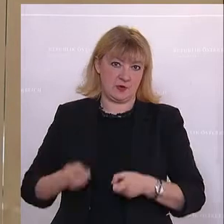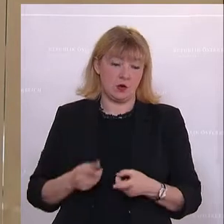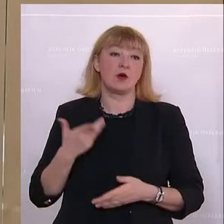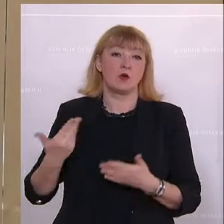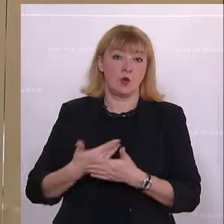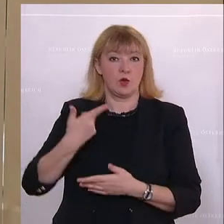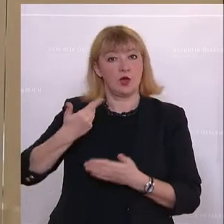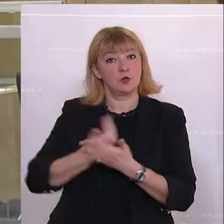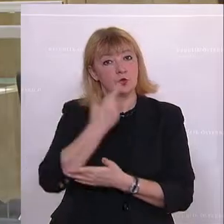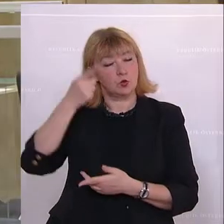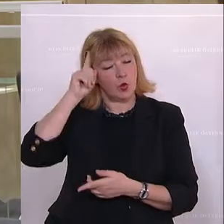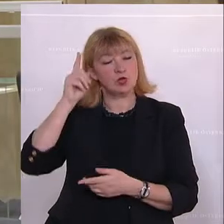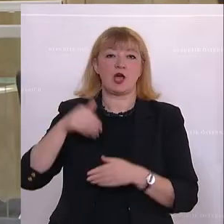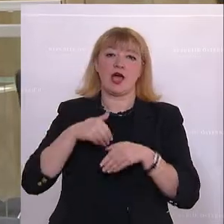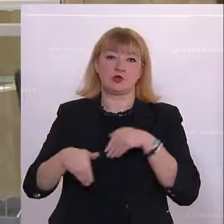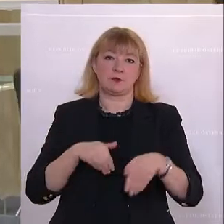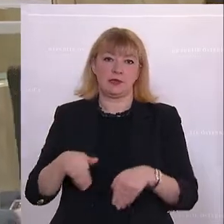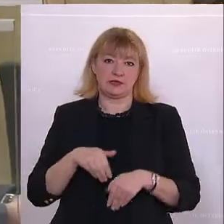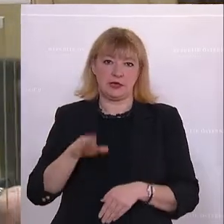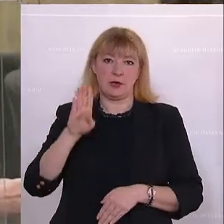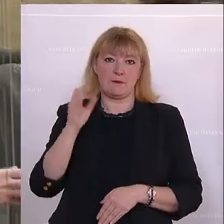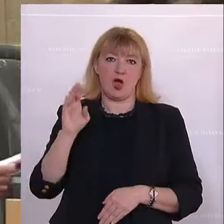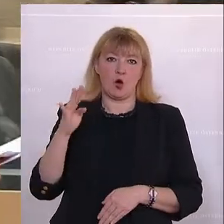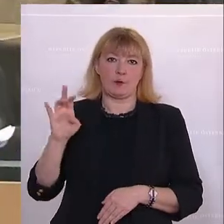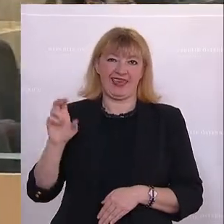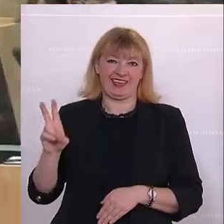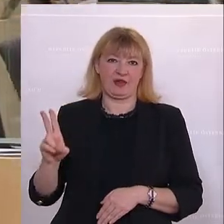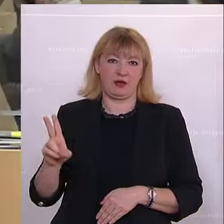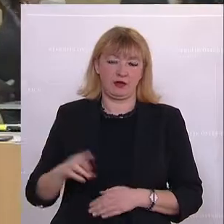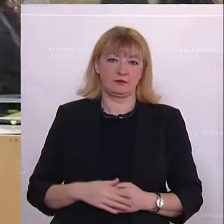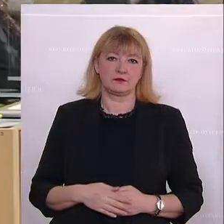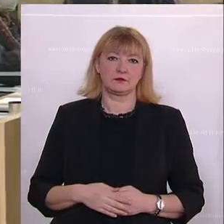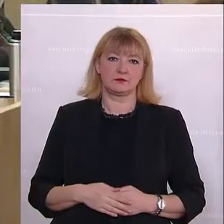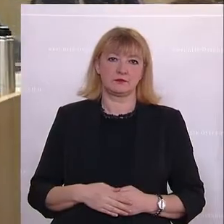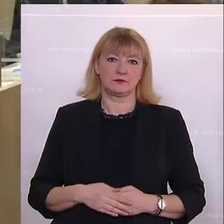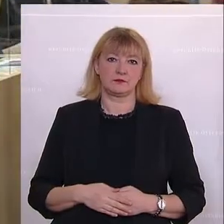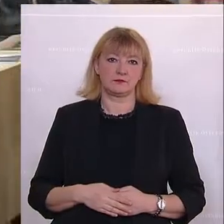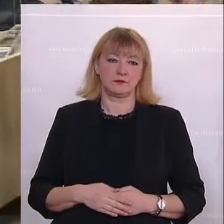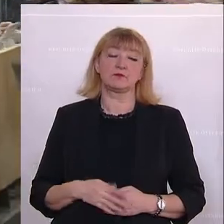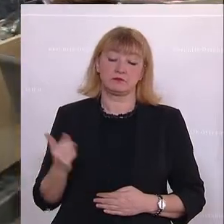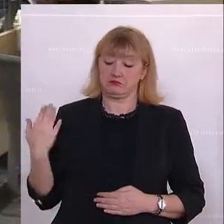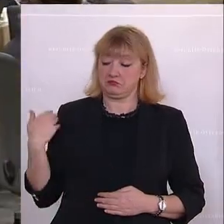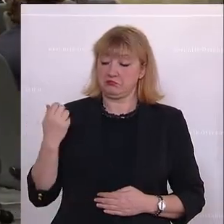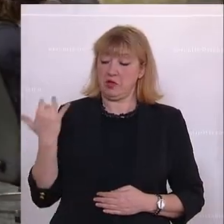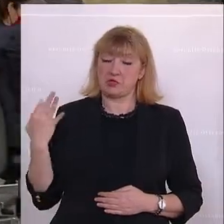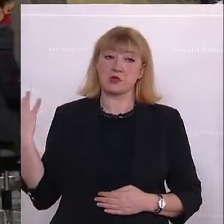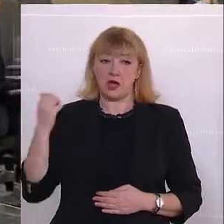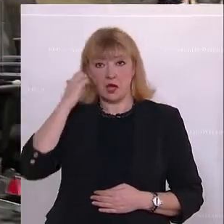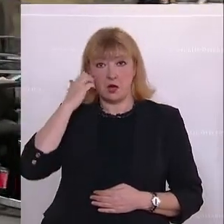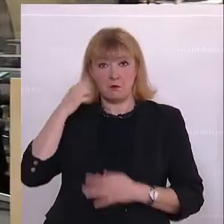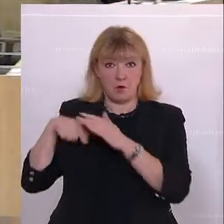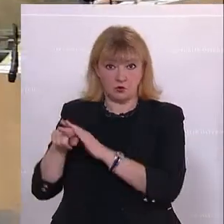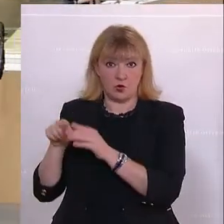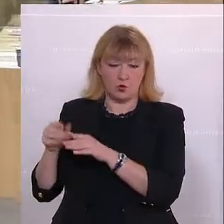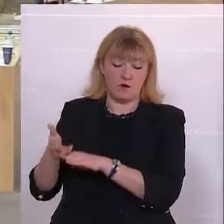deutsche Außenministerin, Annalena Baerbeck, vor wenigen Tagen in Moskau und